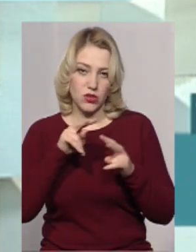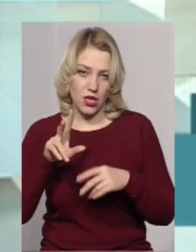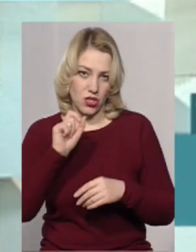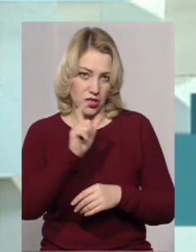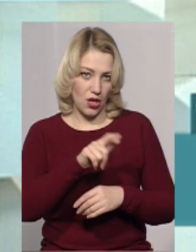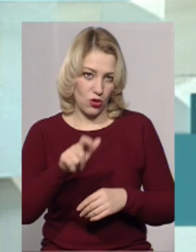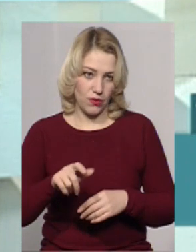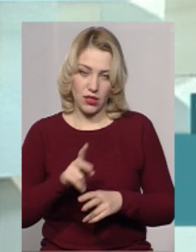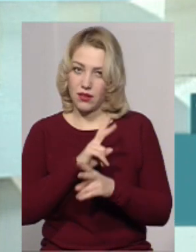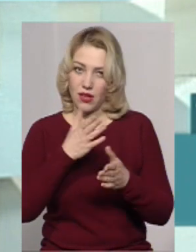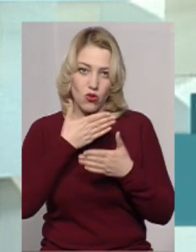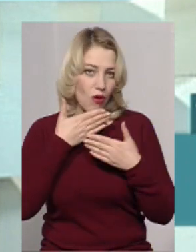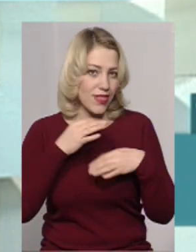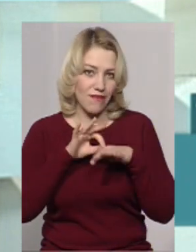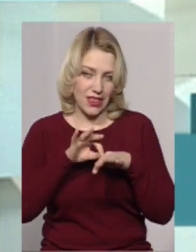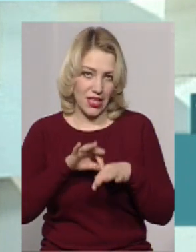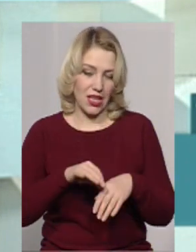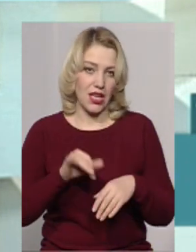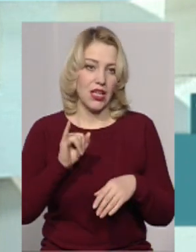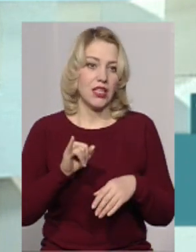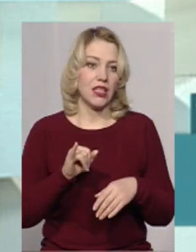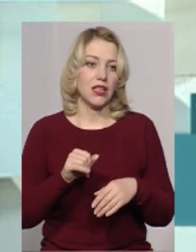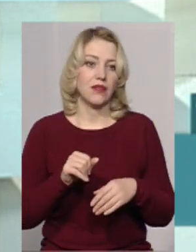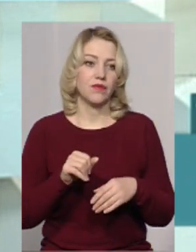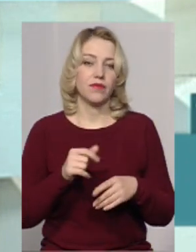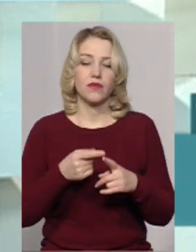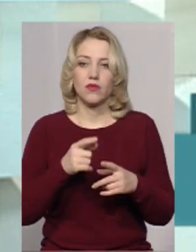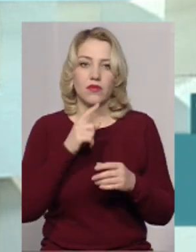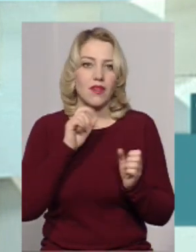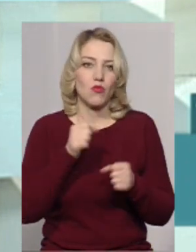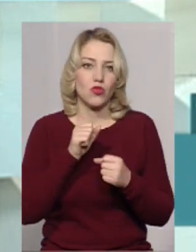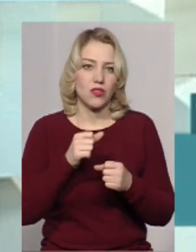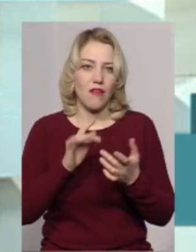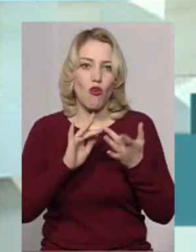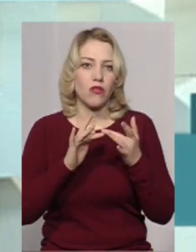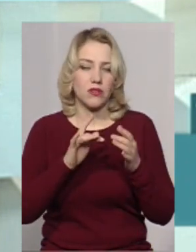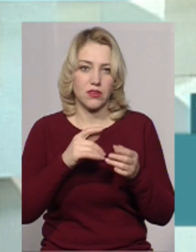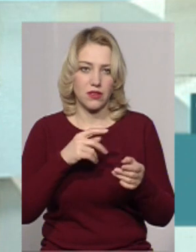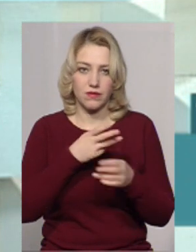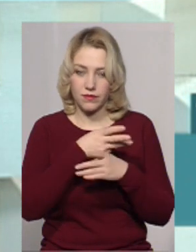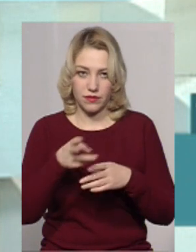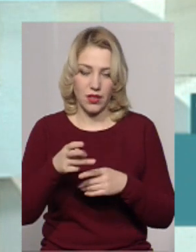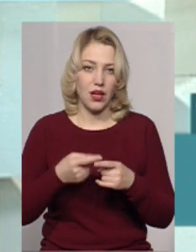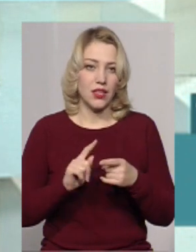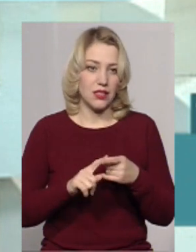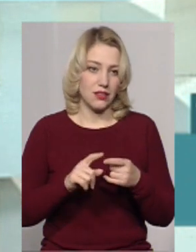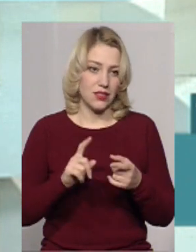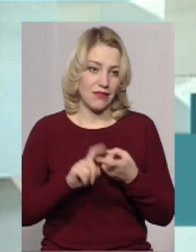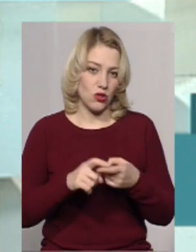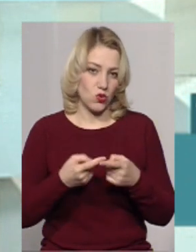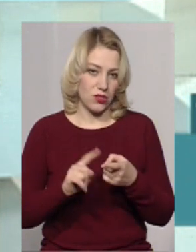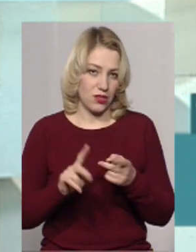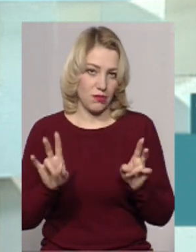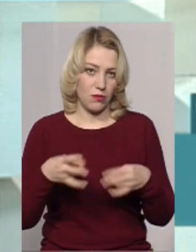громадянами ніхто не веде, і фактично його нелогічно вести. І у зв'язку з цим, я думаю, що переживати,